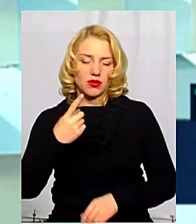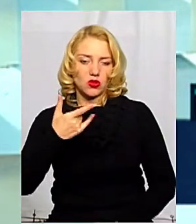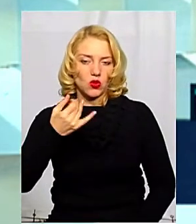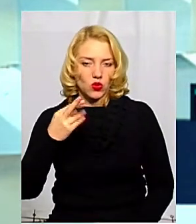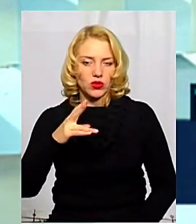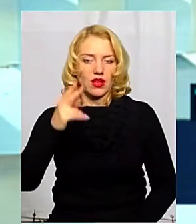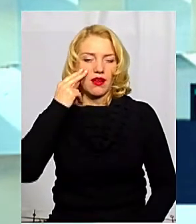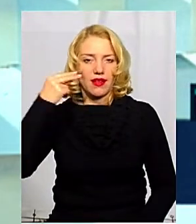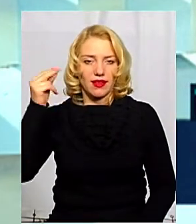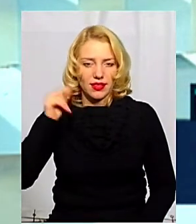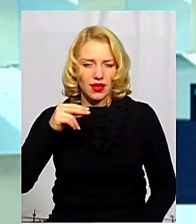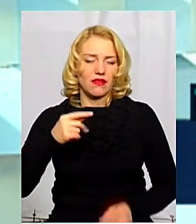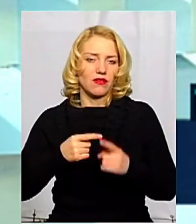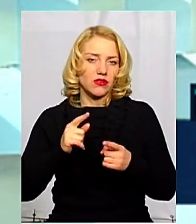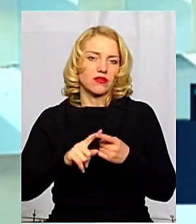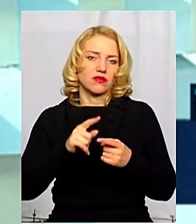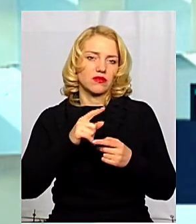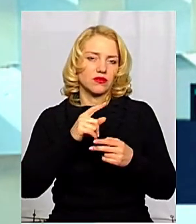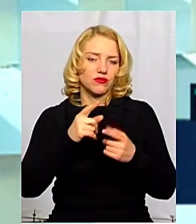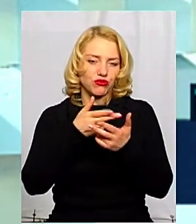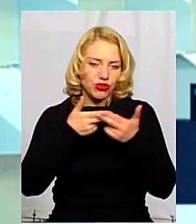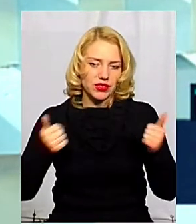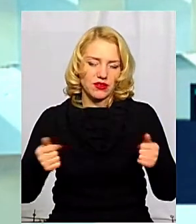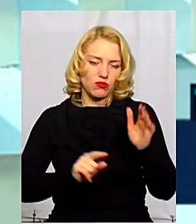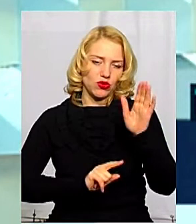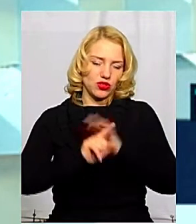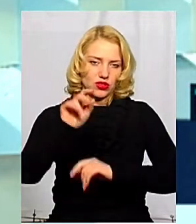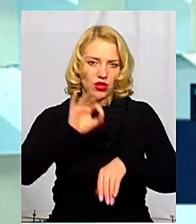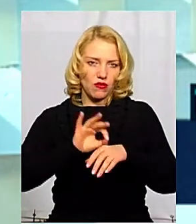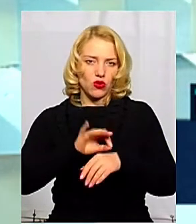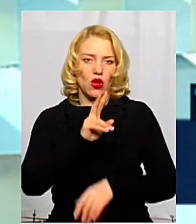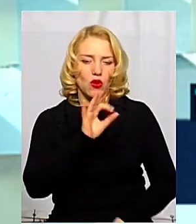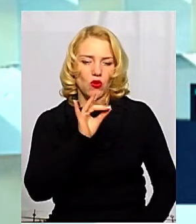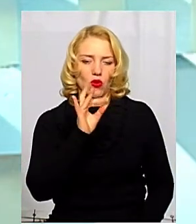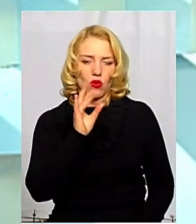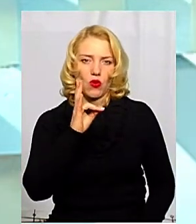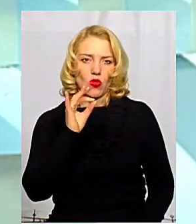початок захворювання на коронавірус.